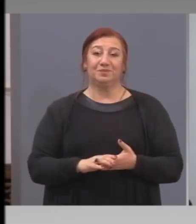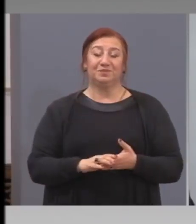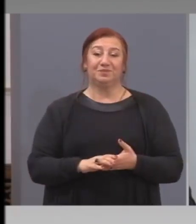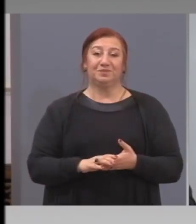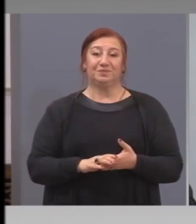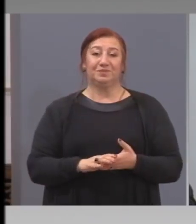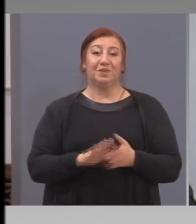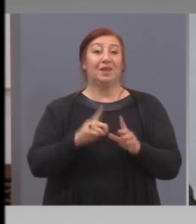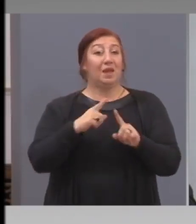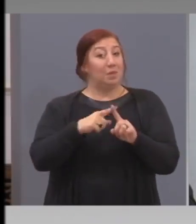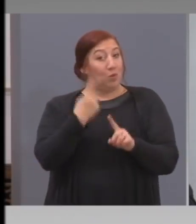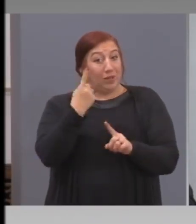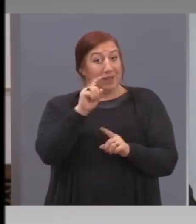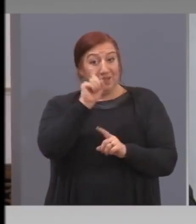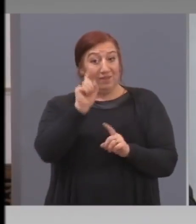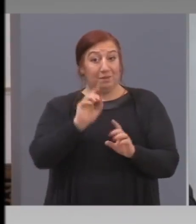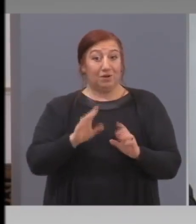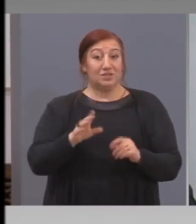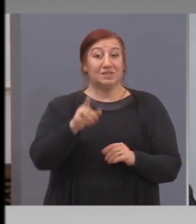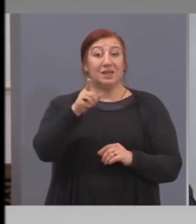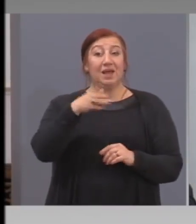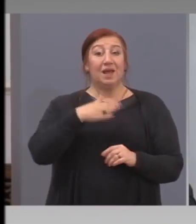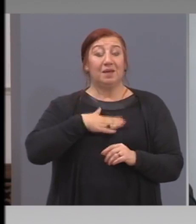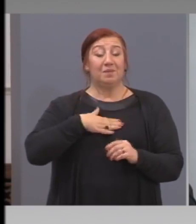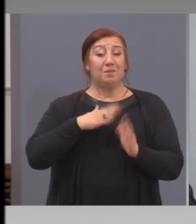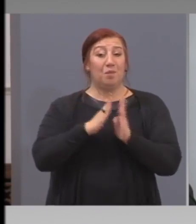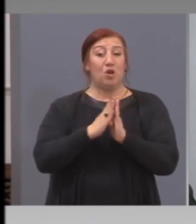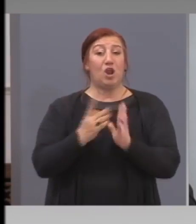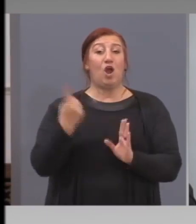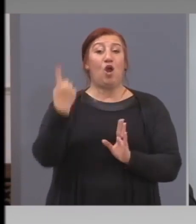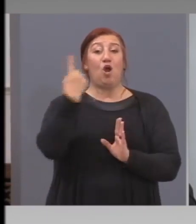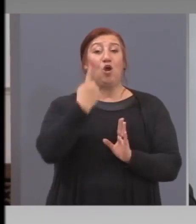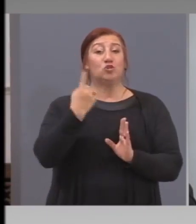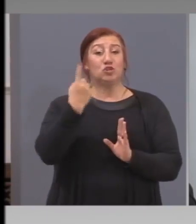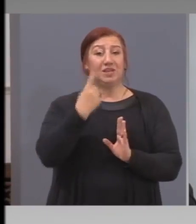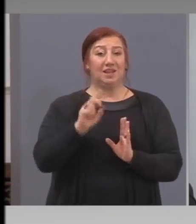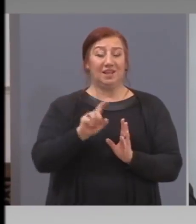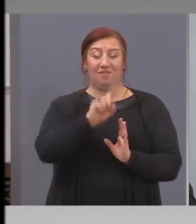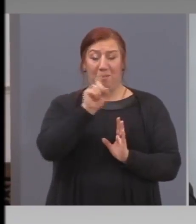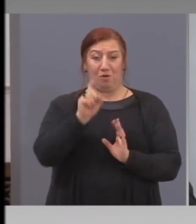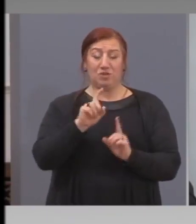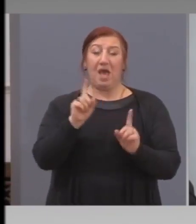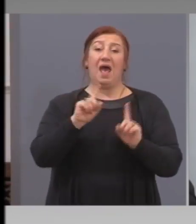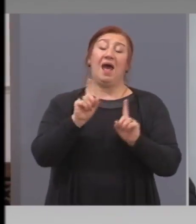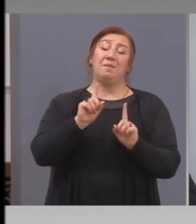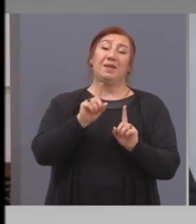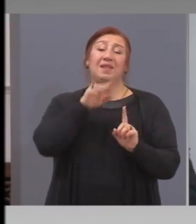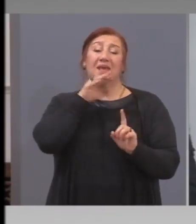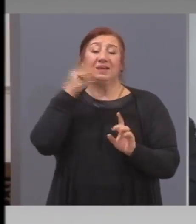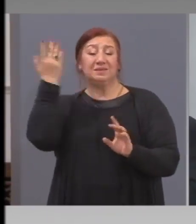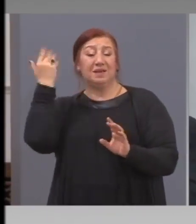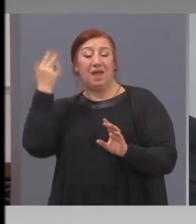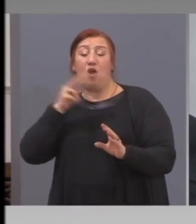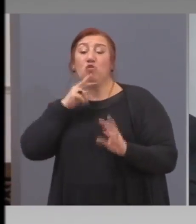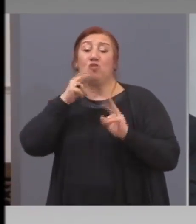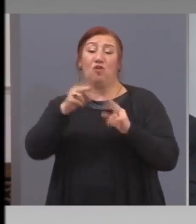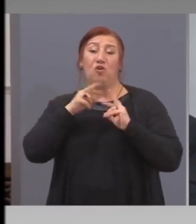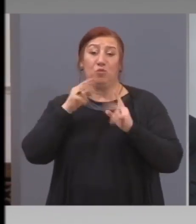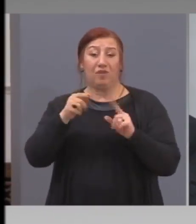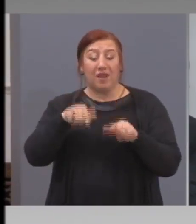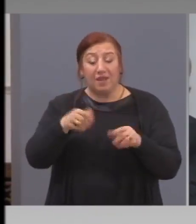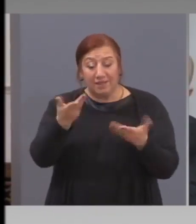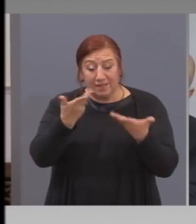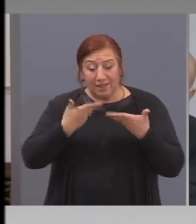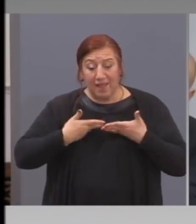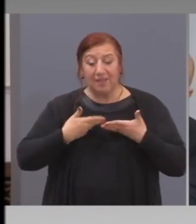Нали по един въпрос, беше по два, по три, но не на който сме отговаряли, просто с уважение към вас се отнасям. Не на който сме